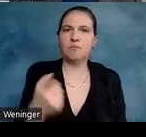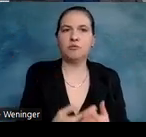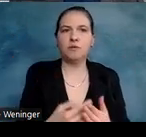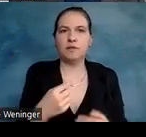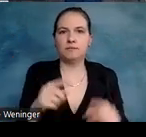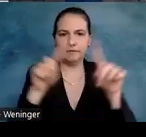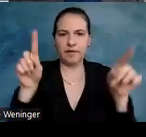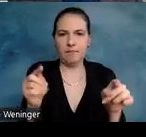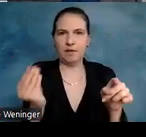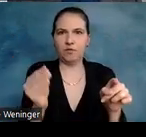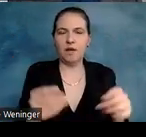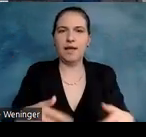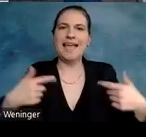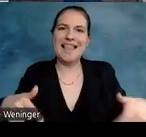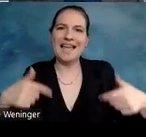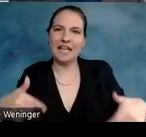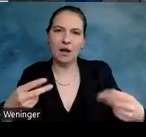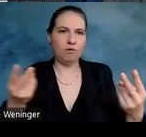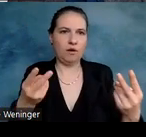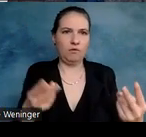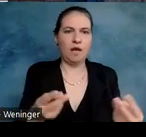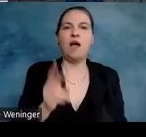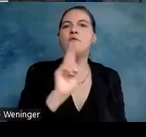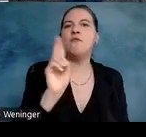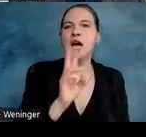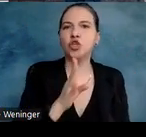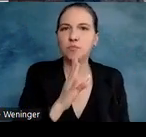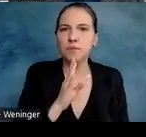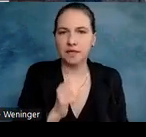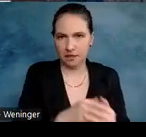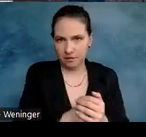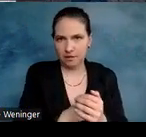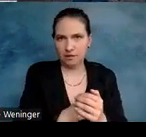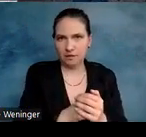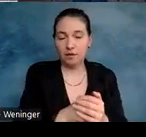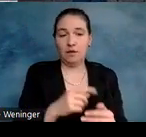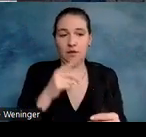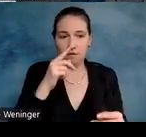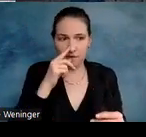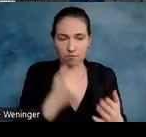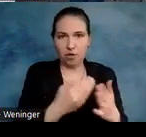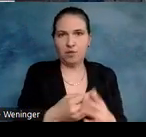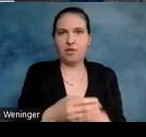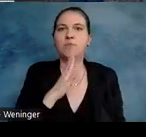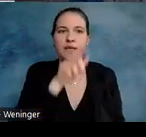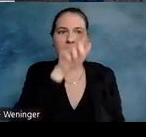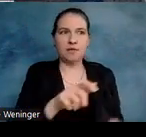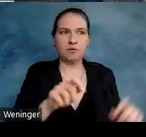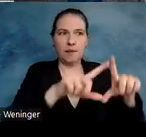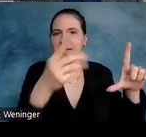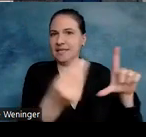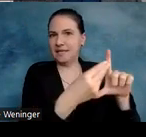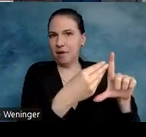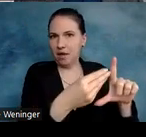dazu schreibt. Man schreibt auch hin, wer gerade spricht, wenn man die sprechende Person nicht im Bild erkennen kann.